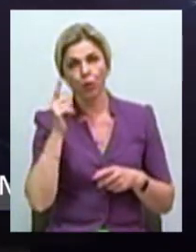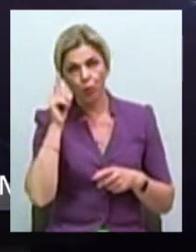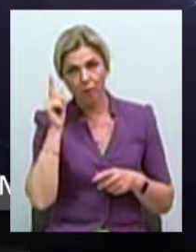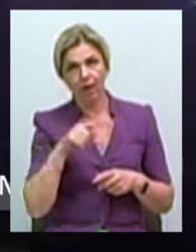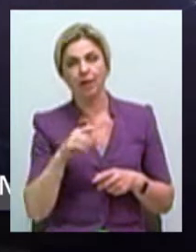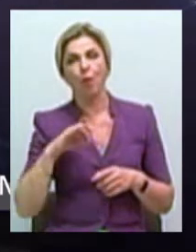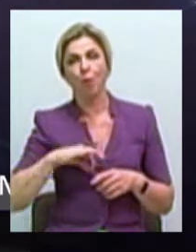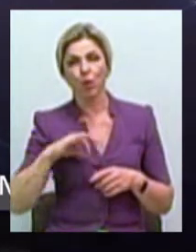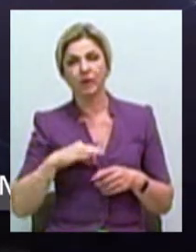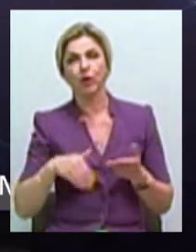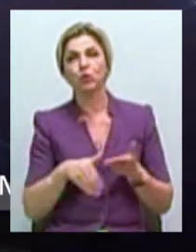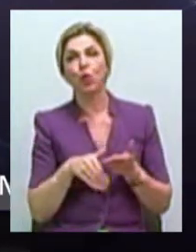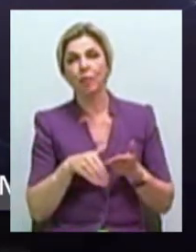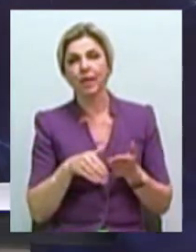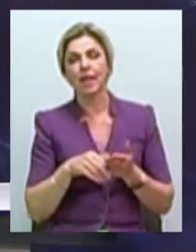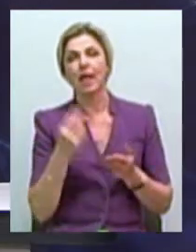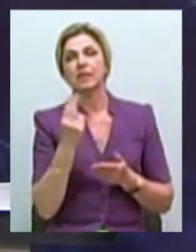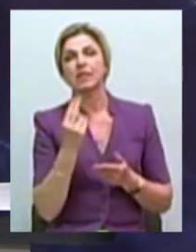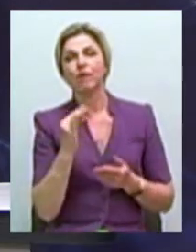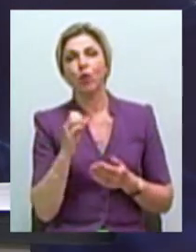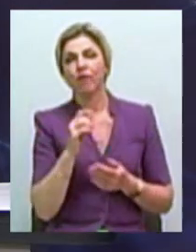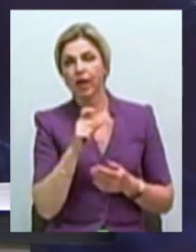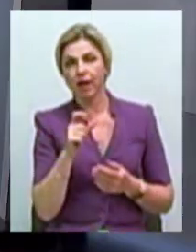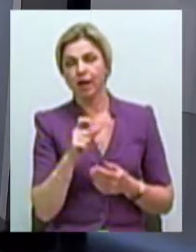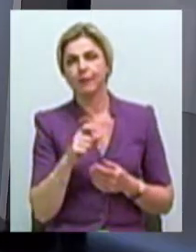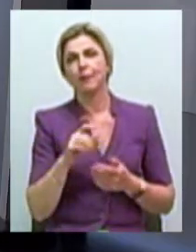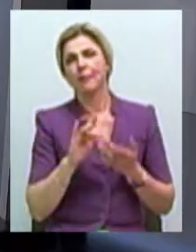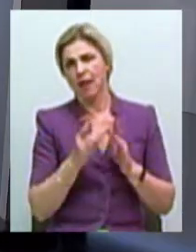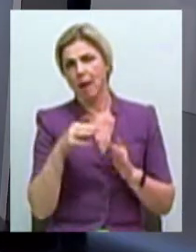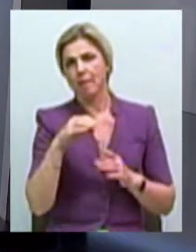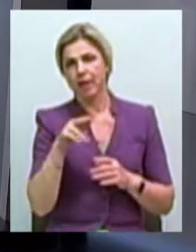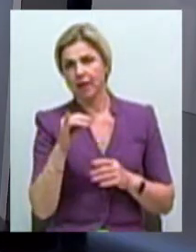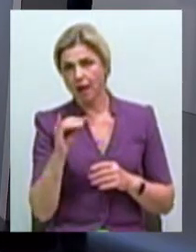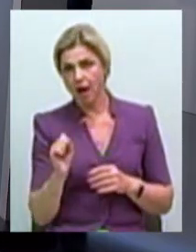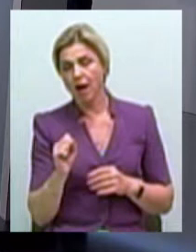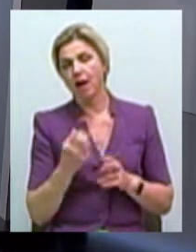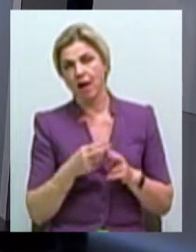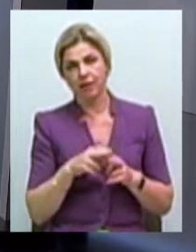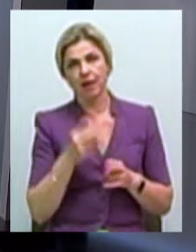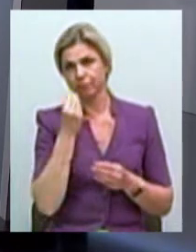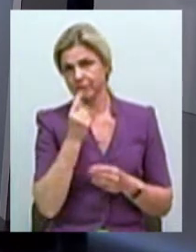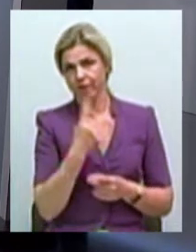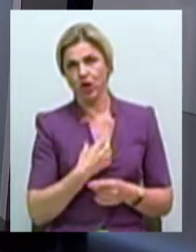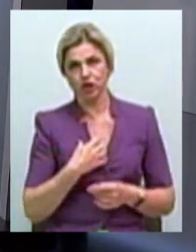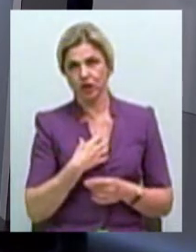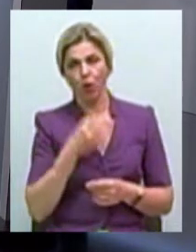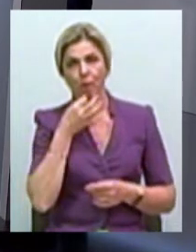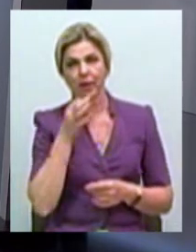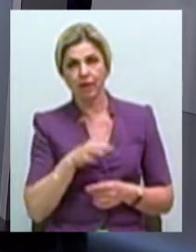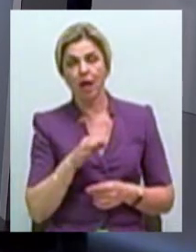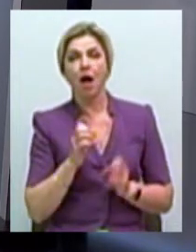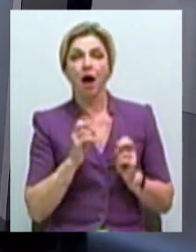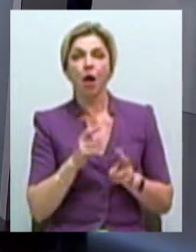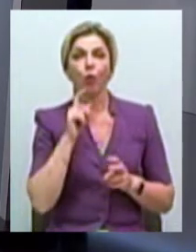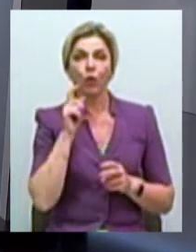інструментами цифрових медіа, наверное, сьогодні це одна із ключевих компетенцій. К жалению, як Україна в цілому, так